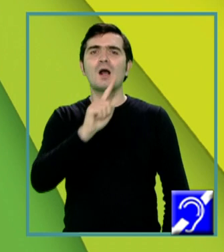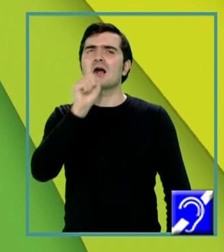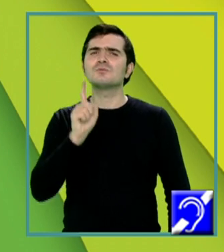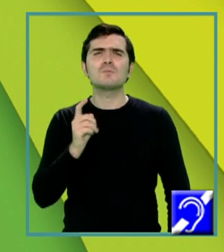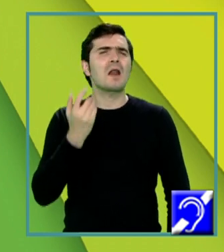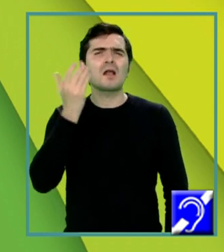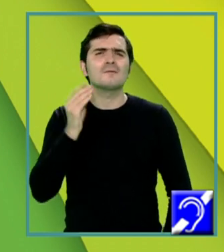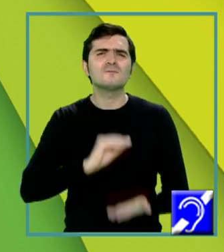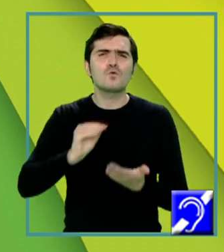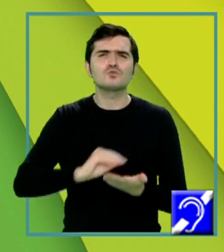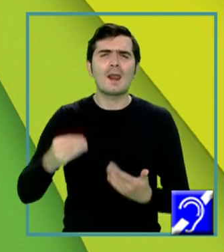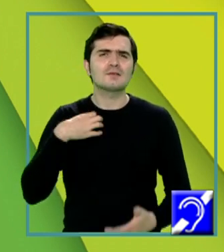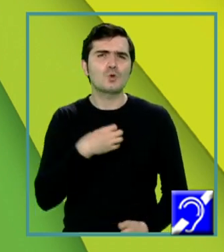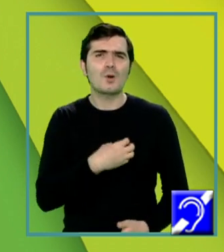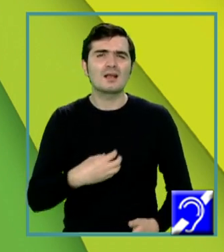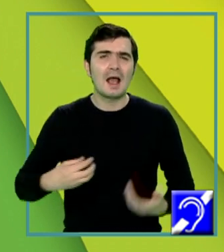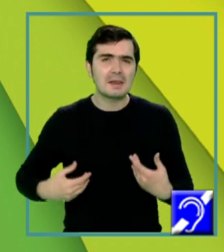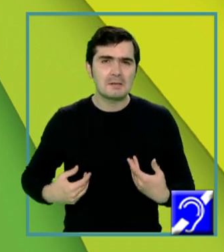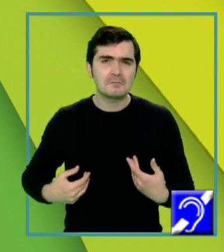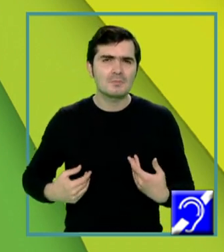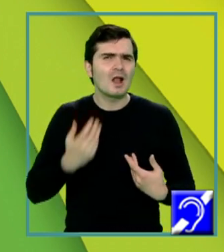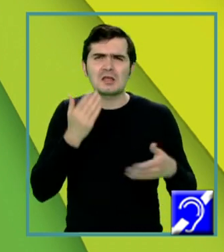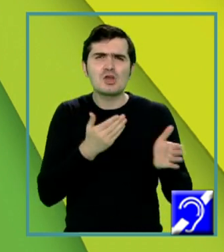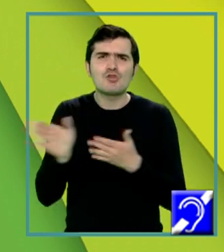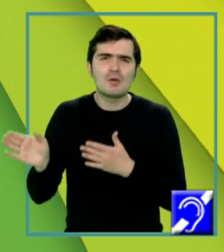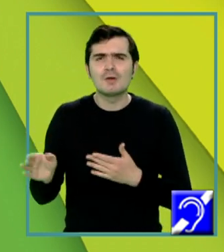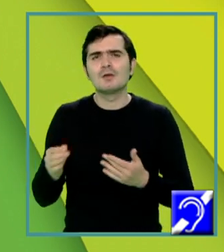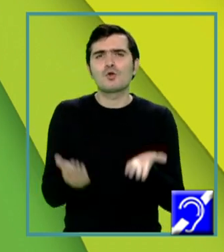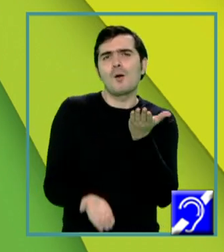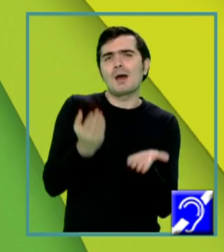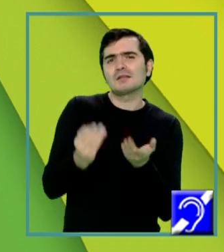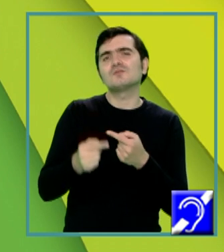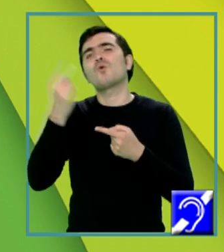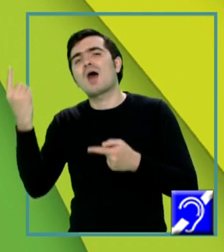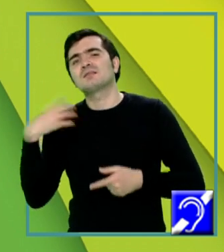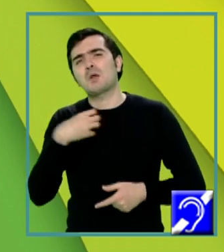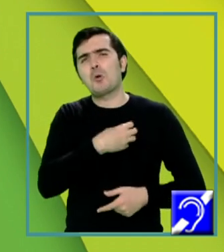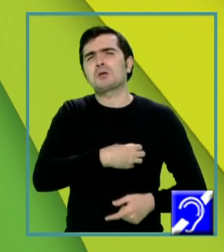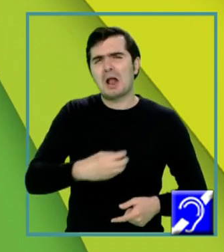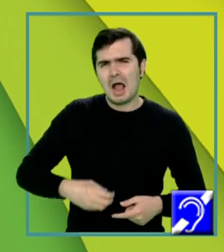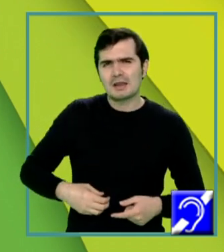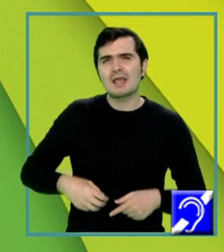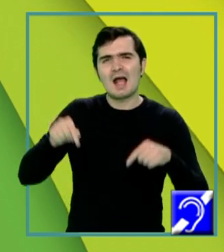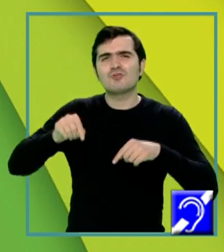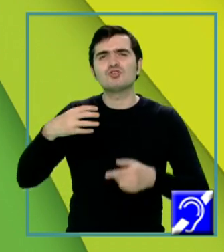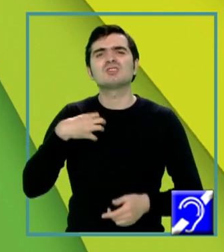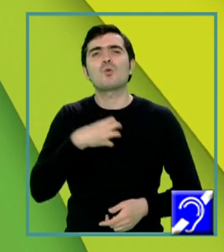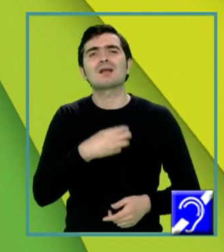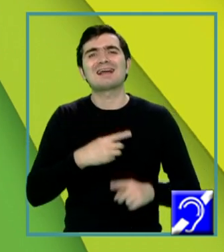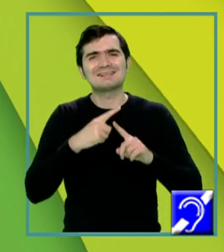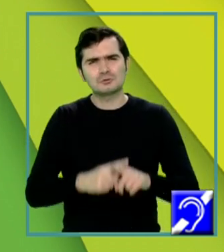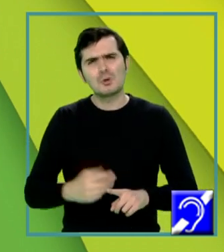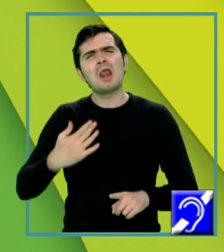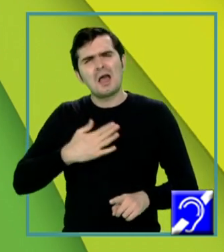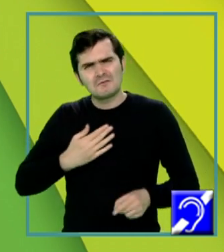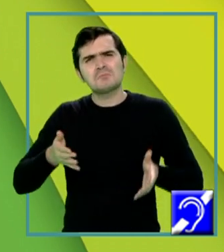aceste organe, spre deosebire de alte organe din corpul nostru, ele încep să funcționeze, deși le avem